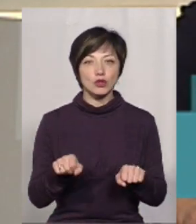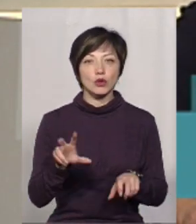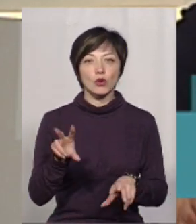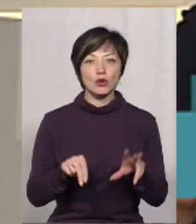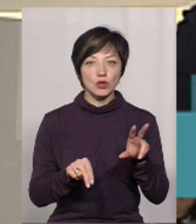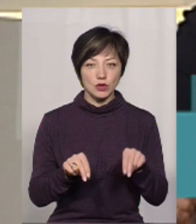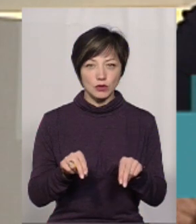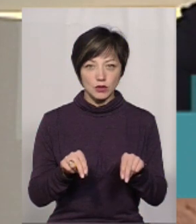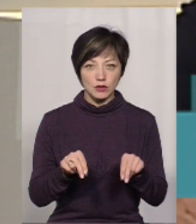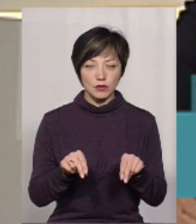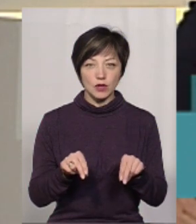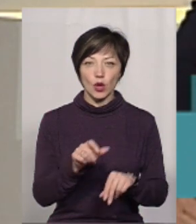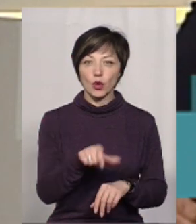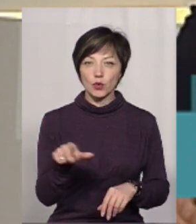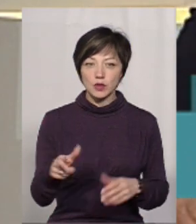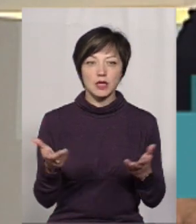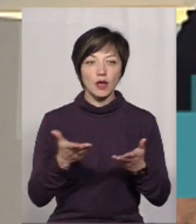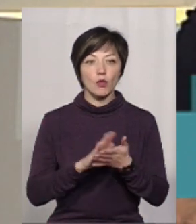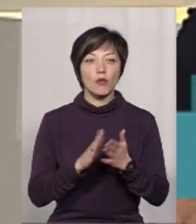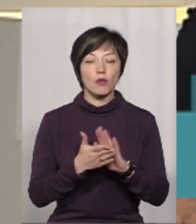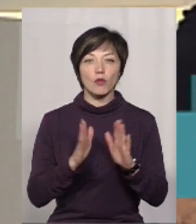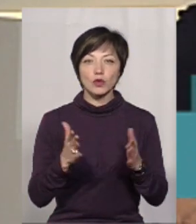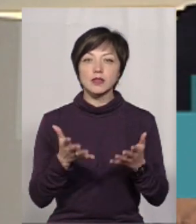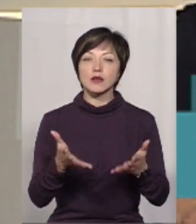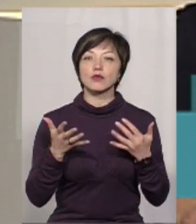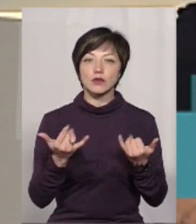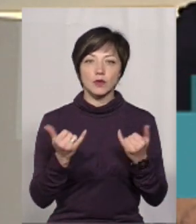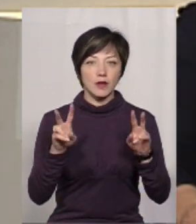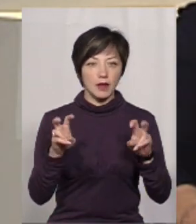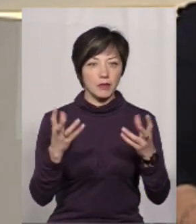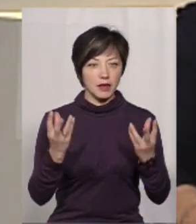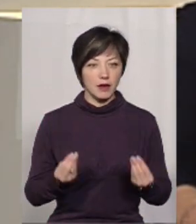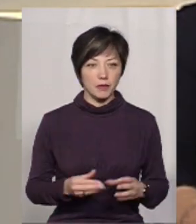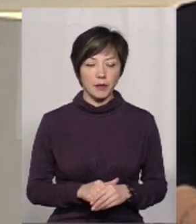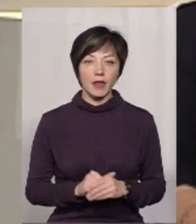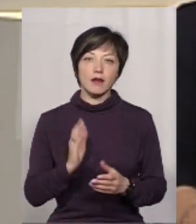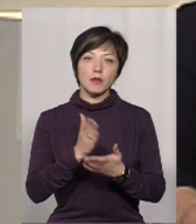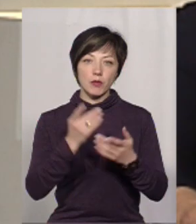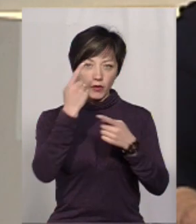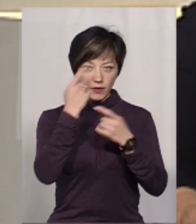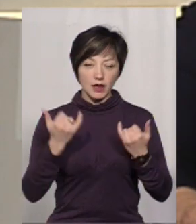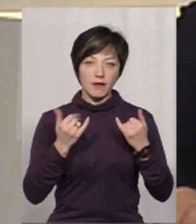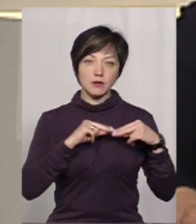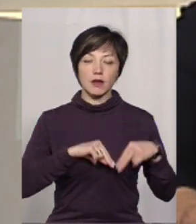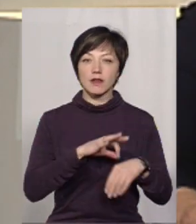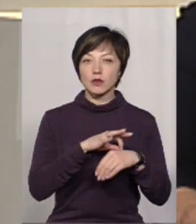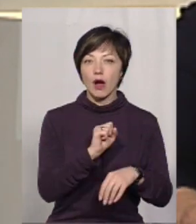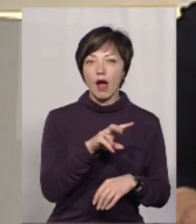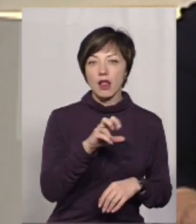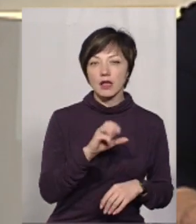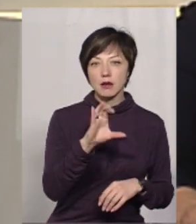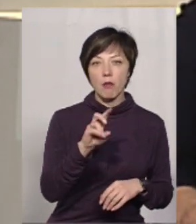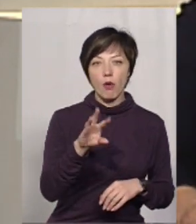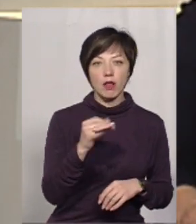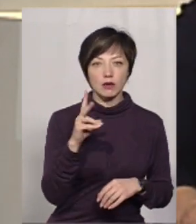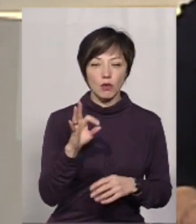претендувати люди та за яких умовах будемо з'ясовувати у темі дня. У прямому ефірі для вас працюють ведуча Алла